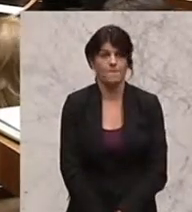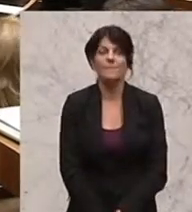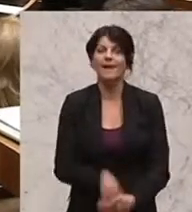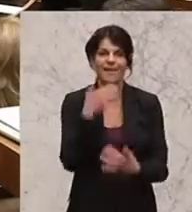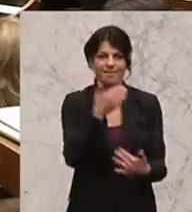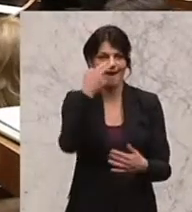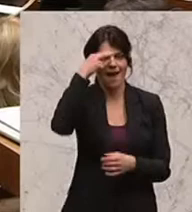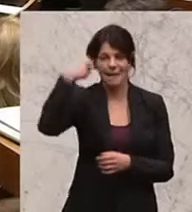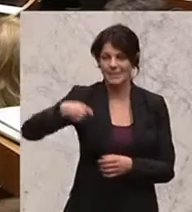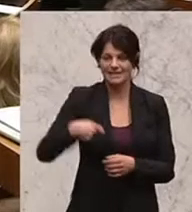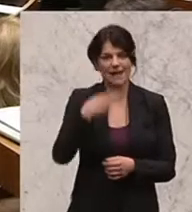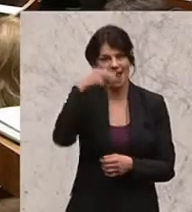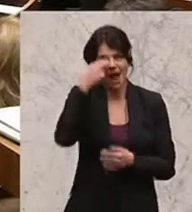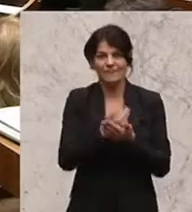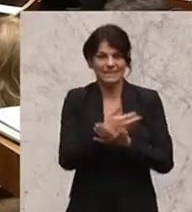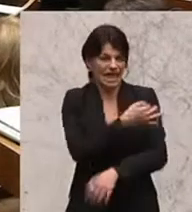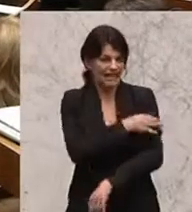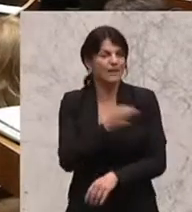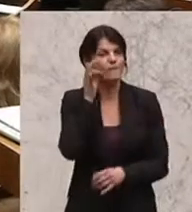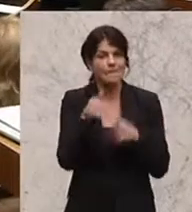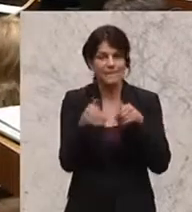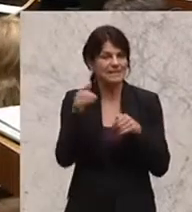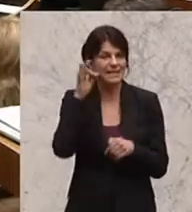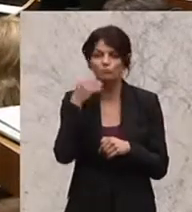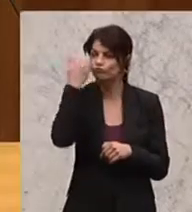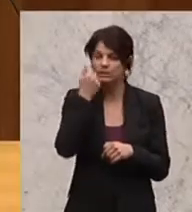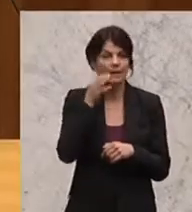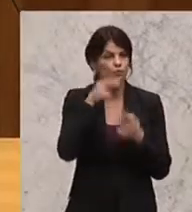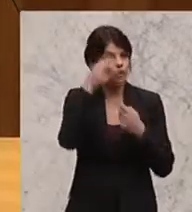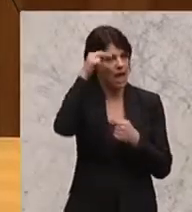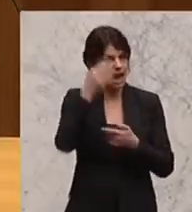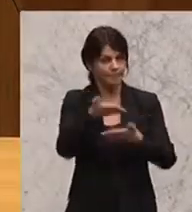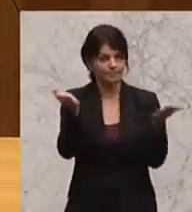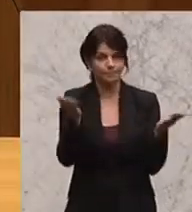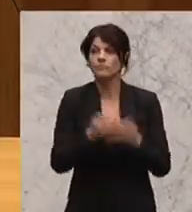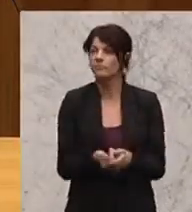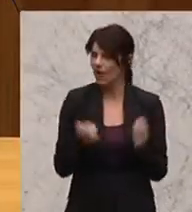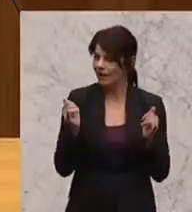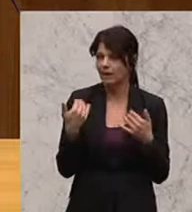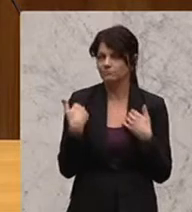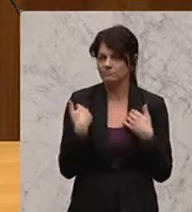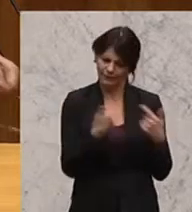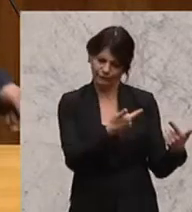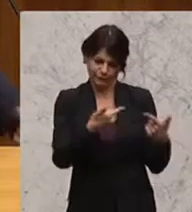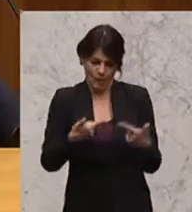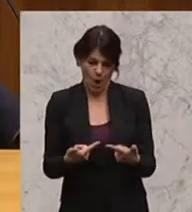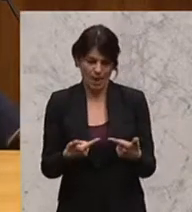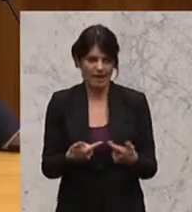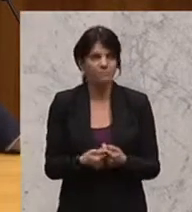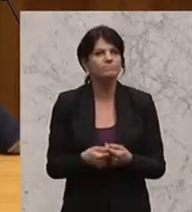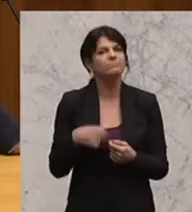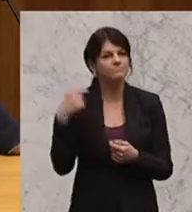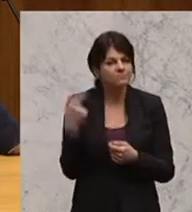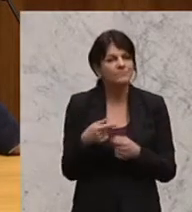Danke Herr Präsident, Herr Vizekanzler, Frau Ministerin, werte Damen und Herren. Ja, wir werden der Vorlage, die die Adaption des